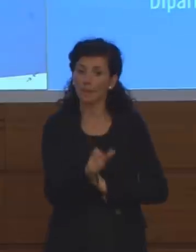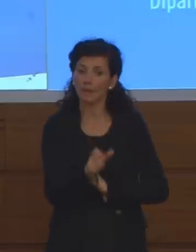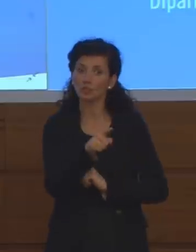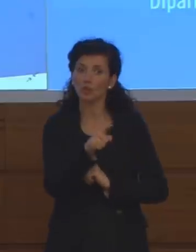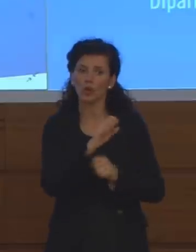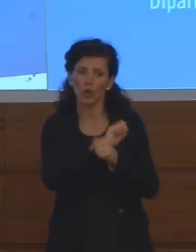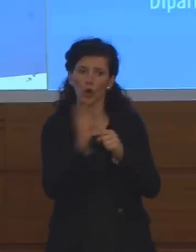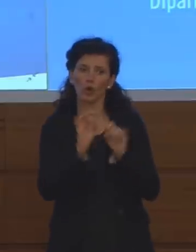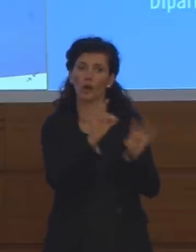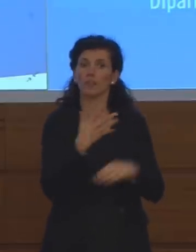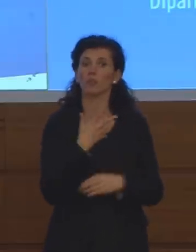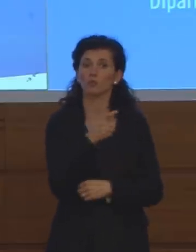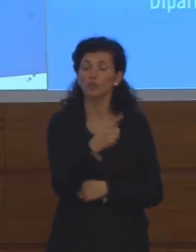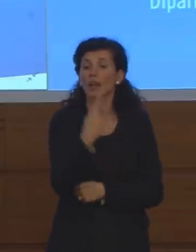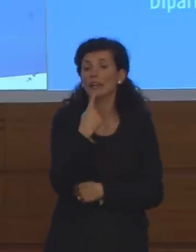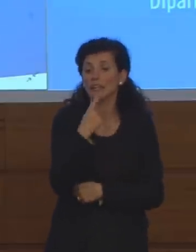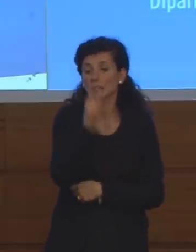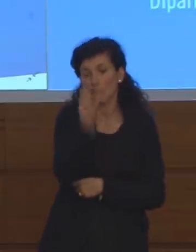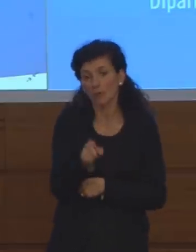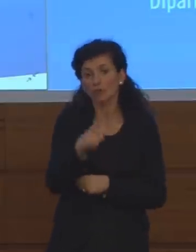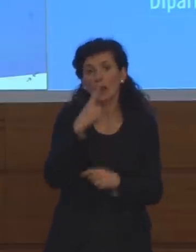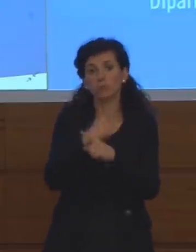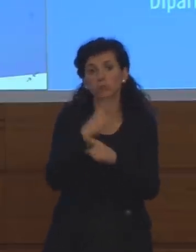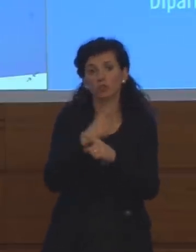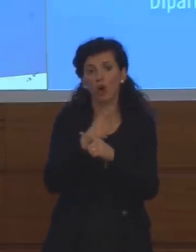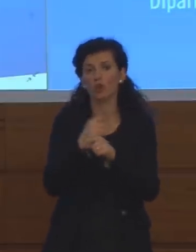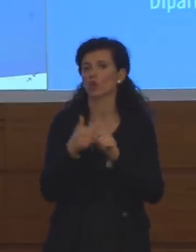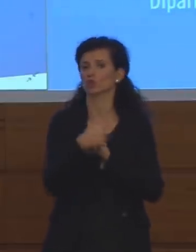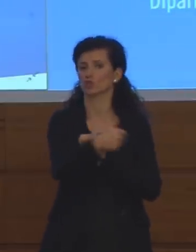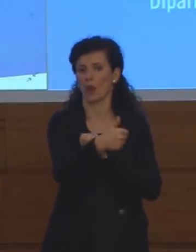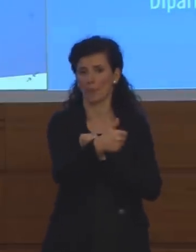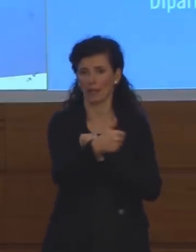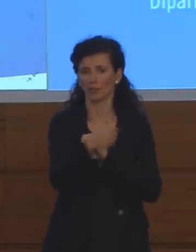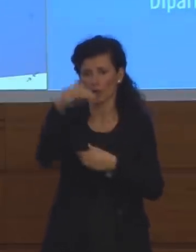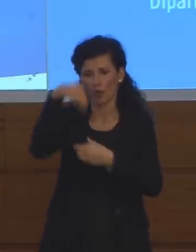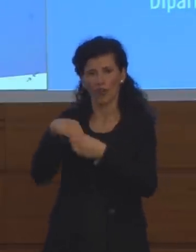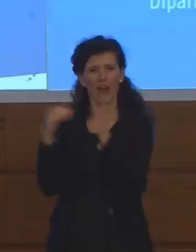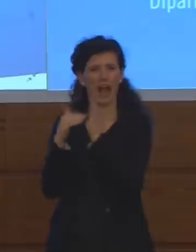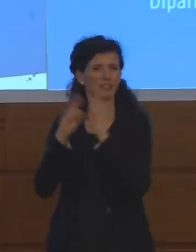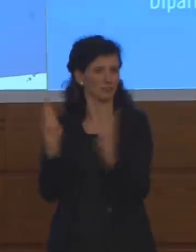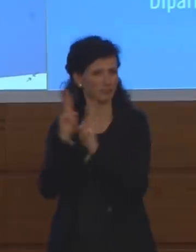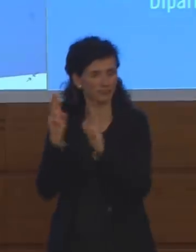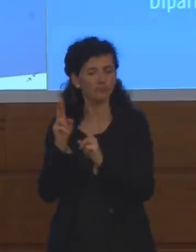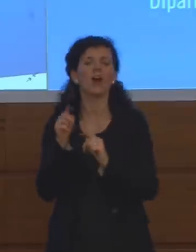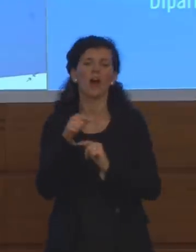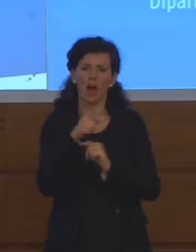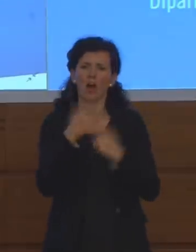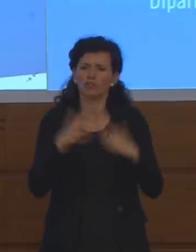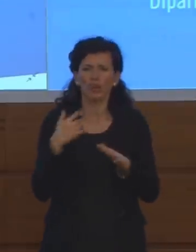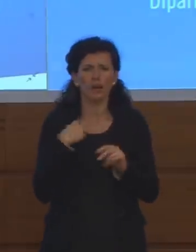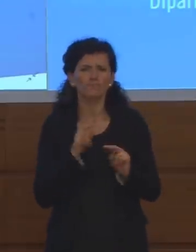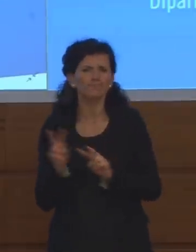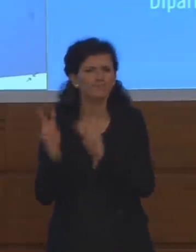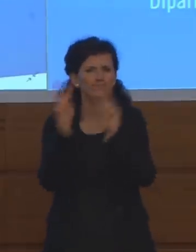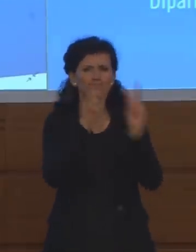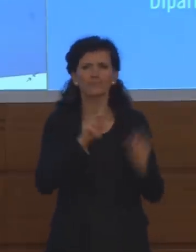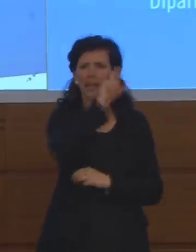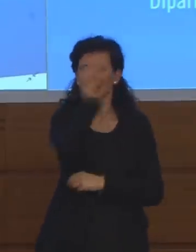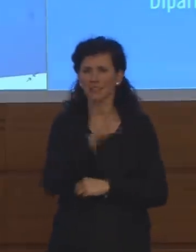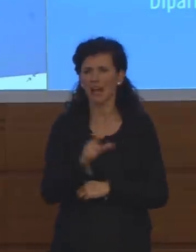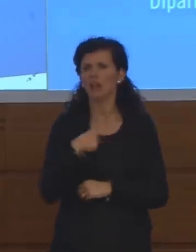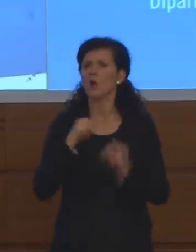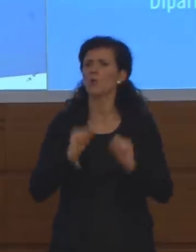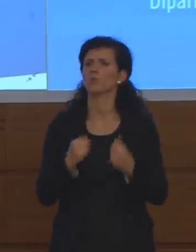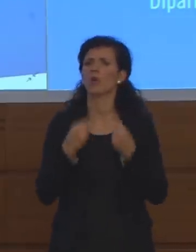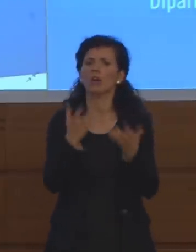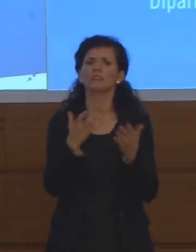stare in isolamento. Abbiamo pressoché completato questa ricognizione, vi posso dare un